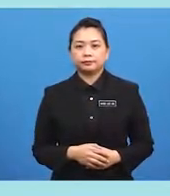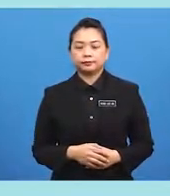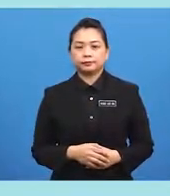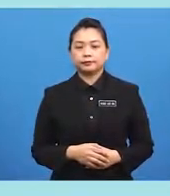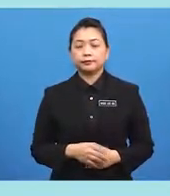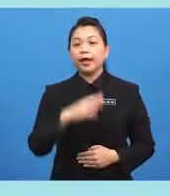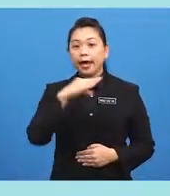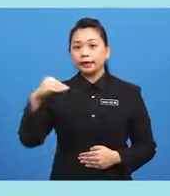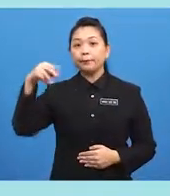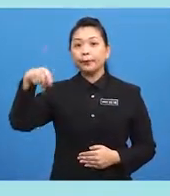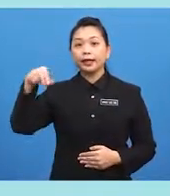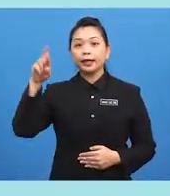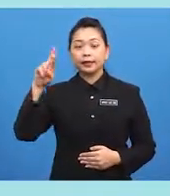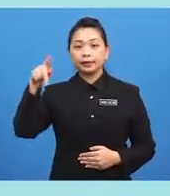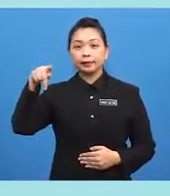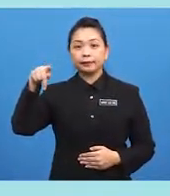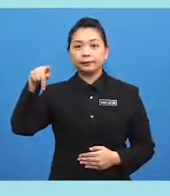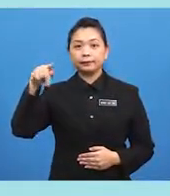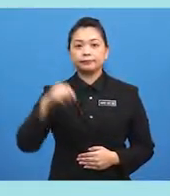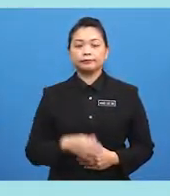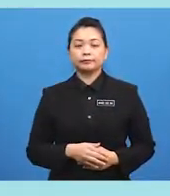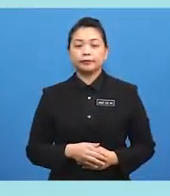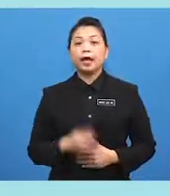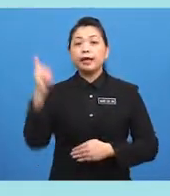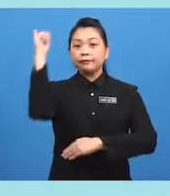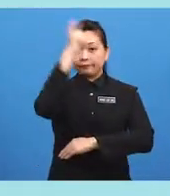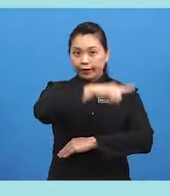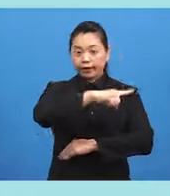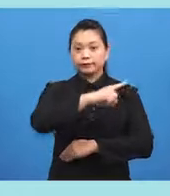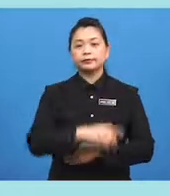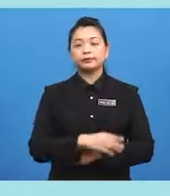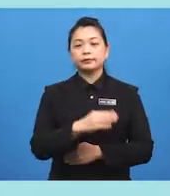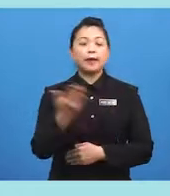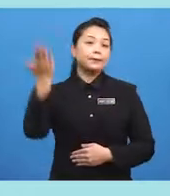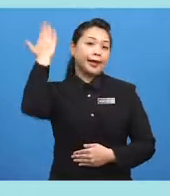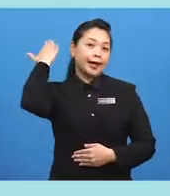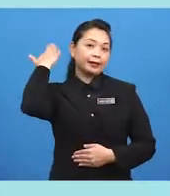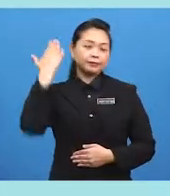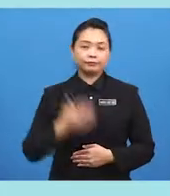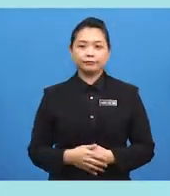Dan pembunyikan tempat, di depan dan di belakang.